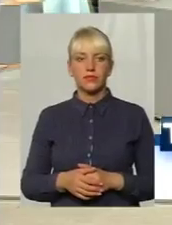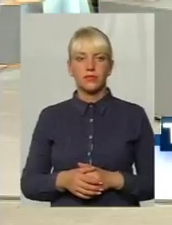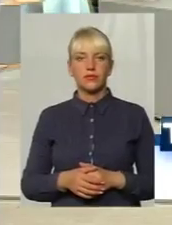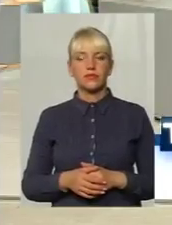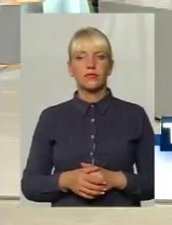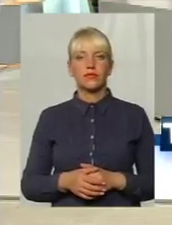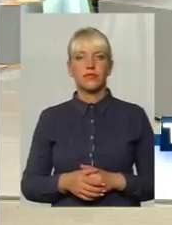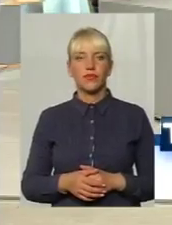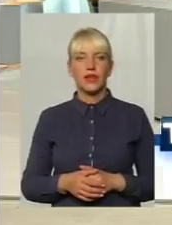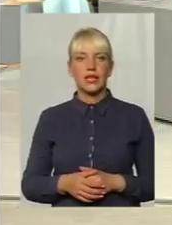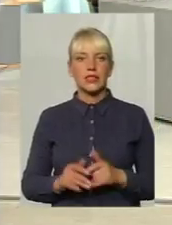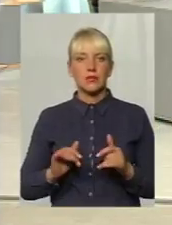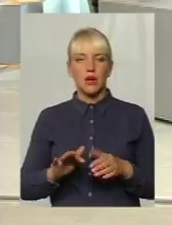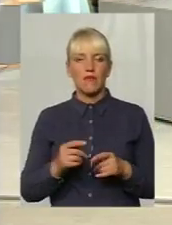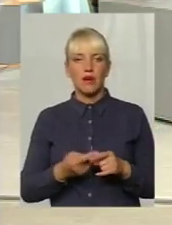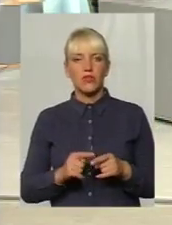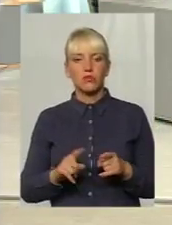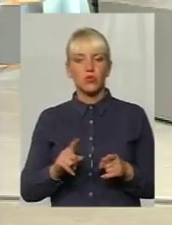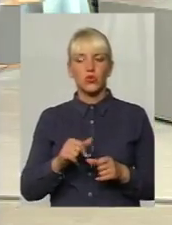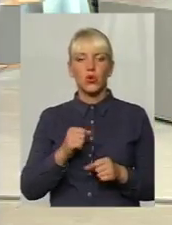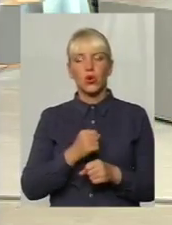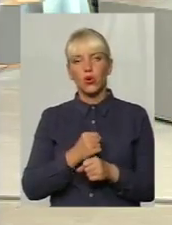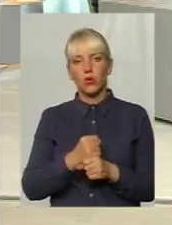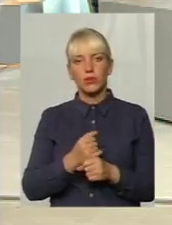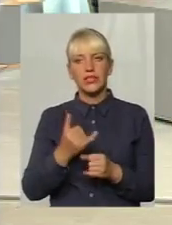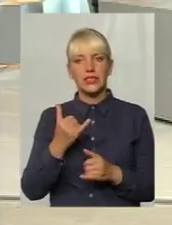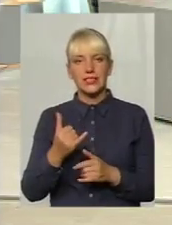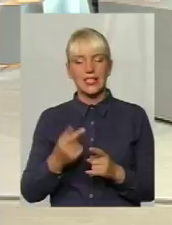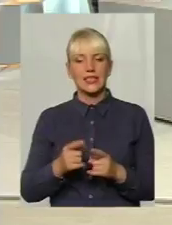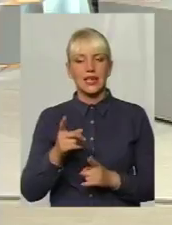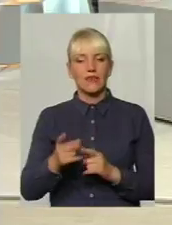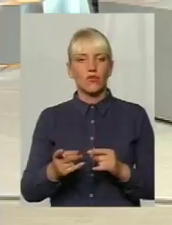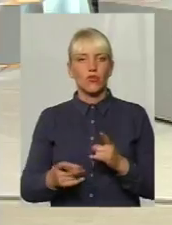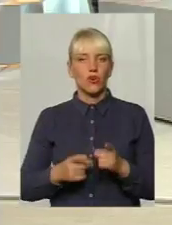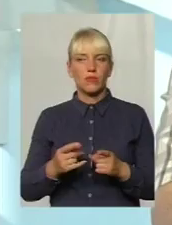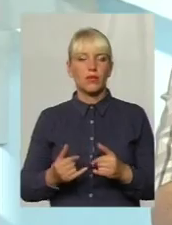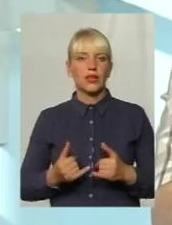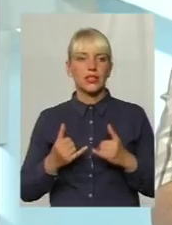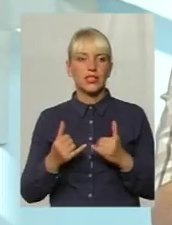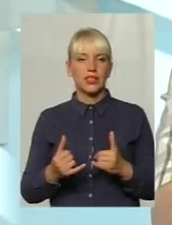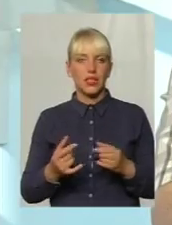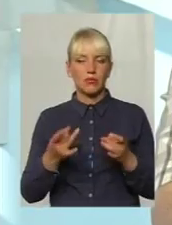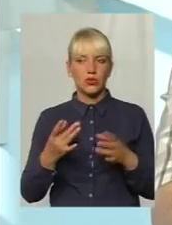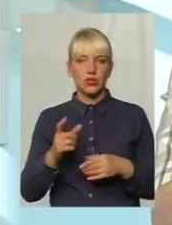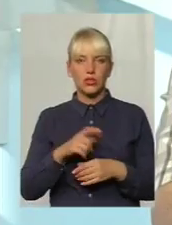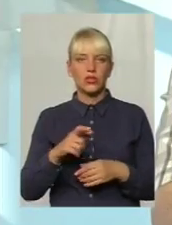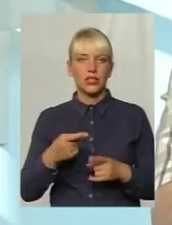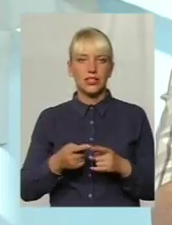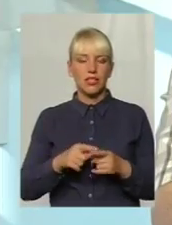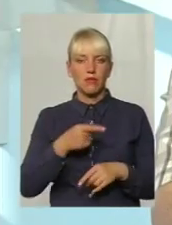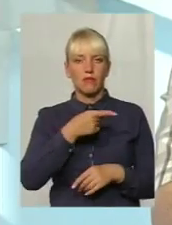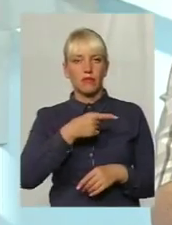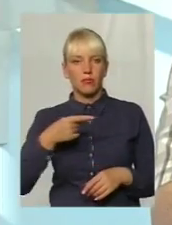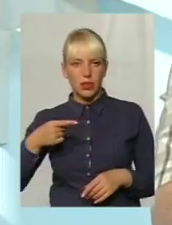В Старківшу робиться зараз відбитлено реформи для простих фронтів. Саме так. Судей це мінус.